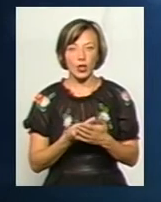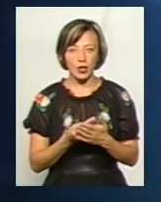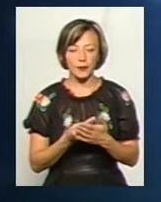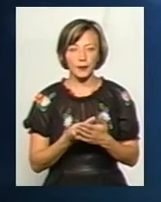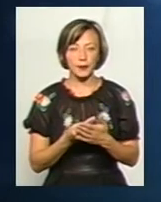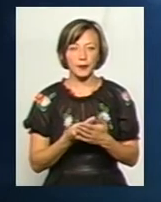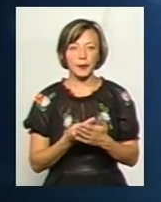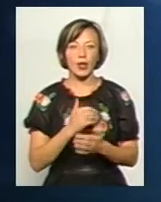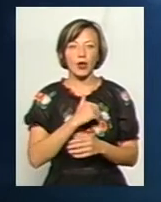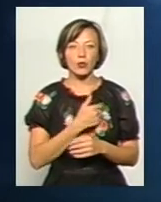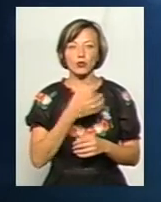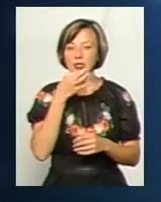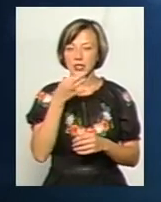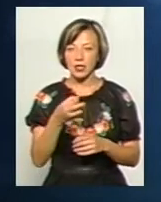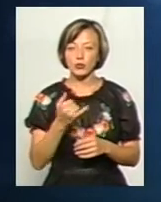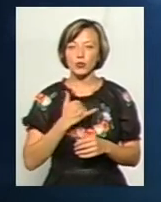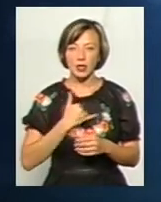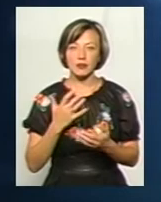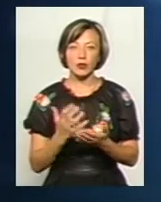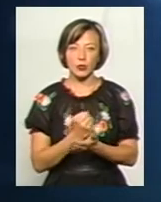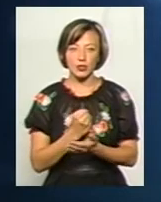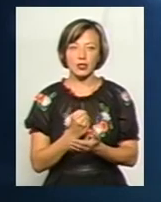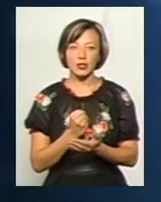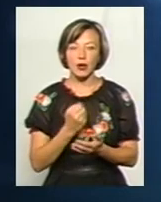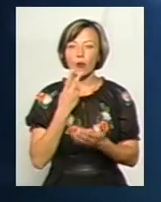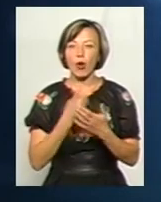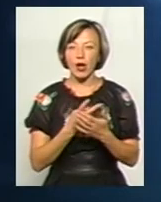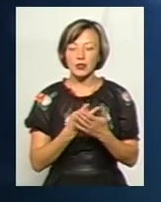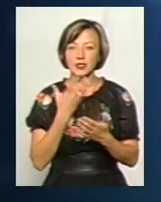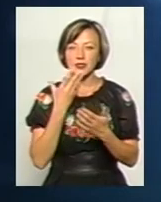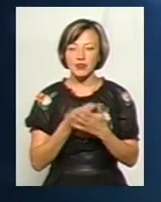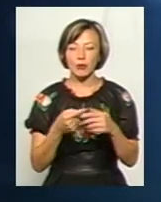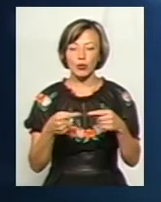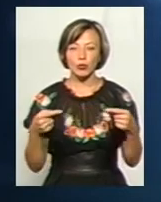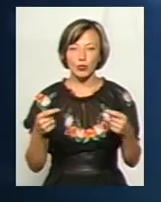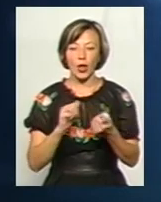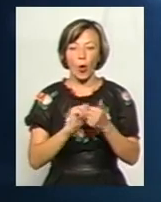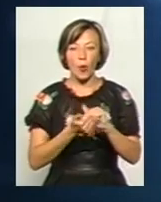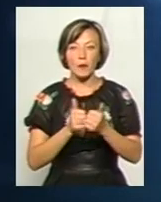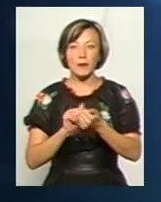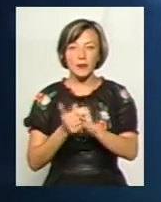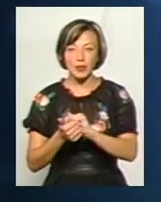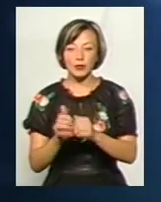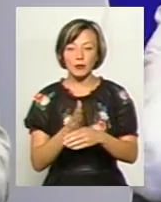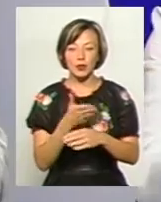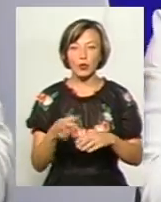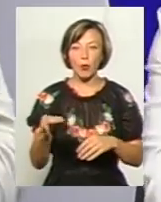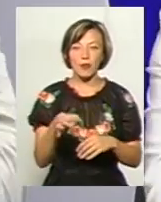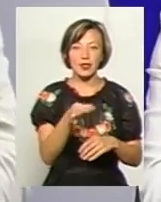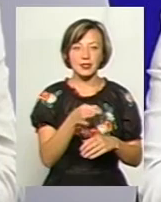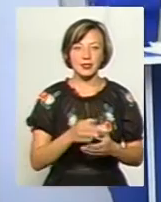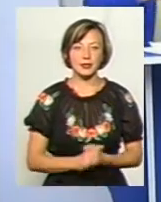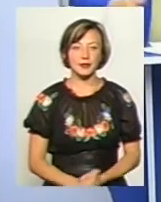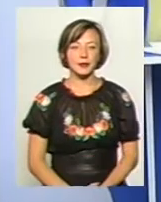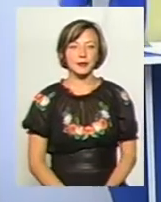І хочу сказати, що в нас виходить. В нас виходить показувати свій продукт і обмінюватися між областями. Пане